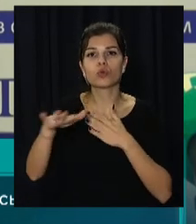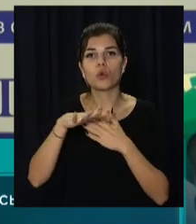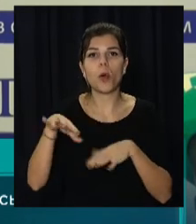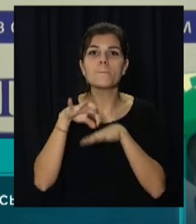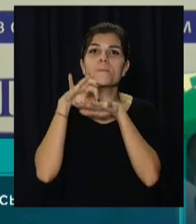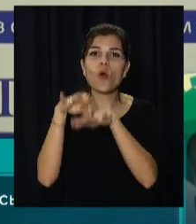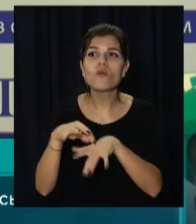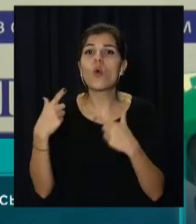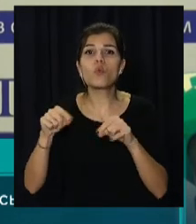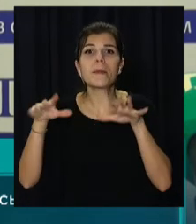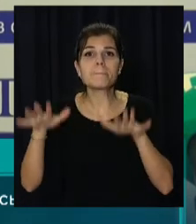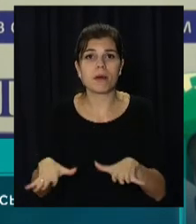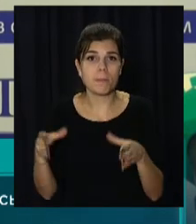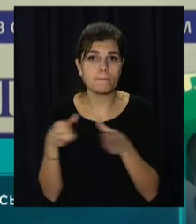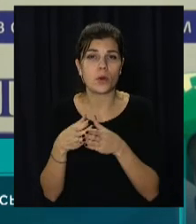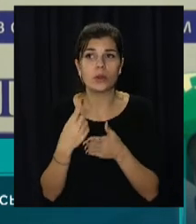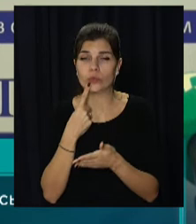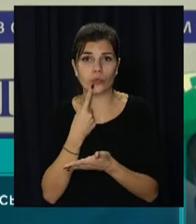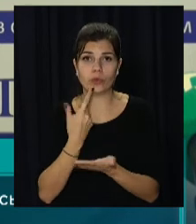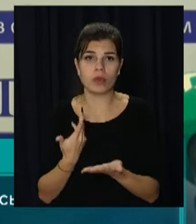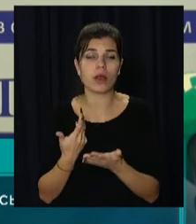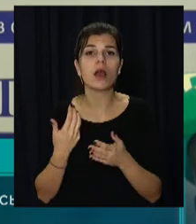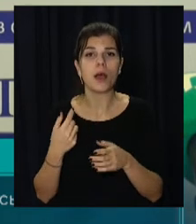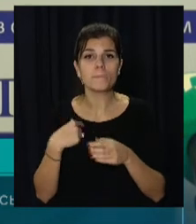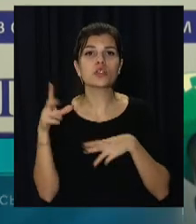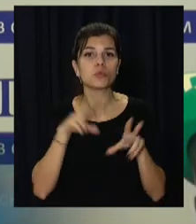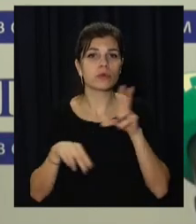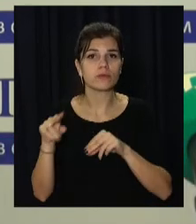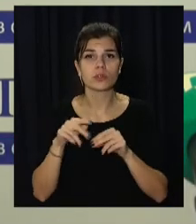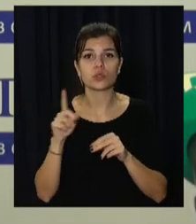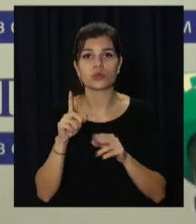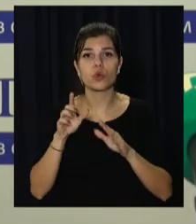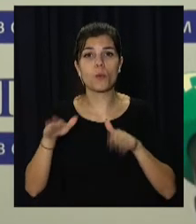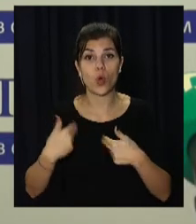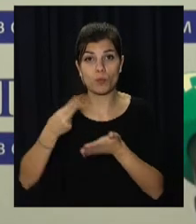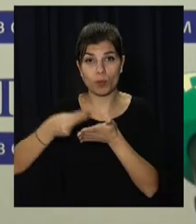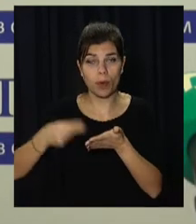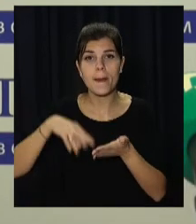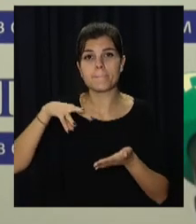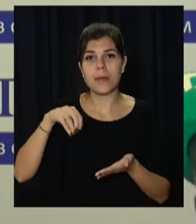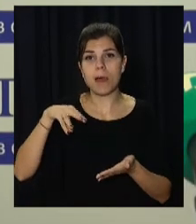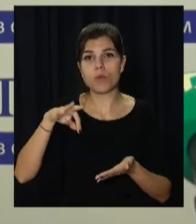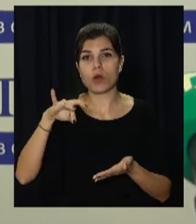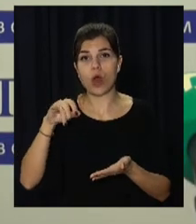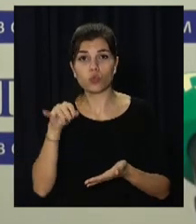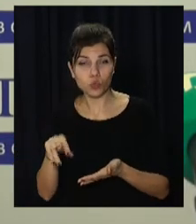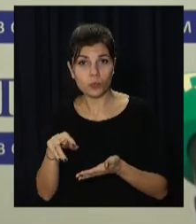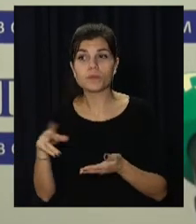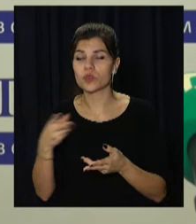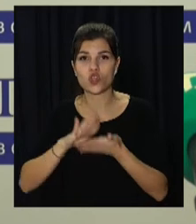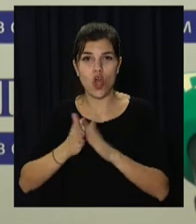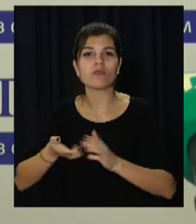проведення зборів. І також ми сподіваємось, і вже після підписання меморандуму буде